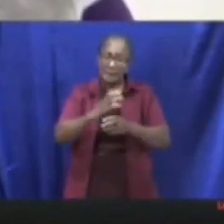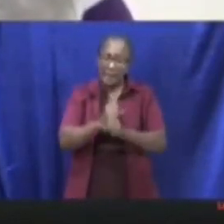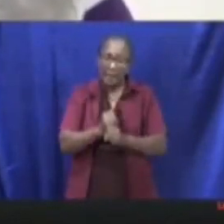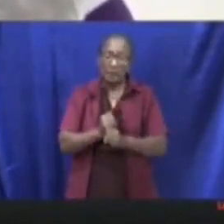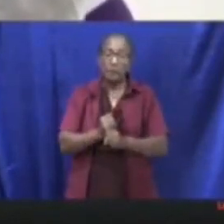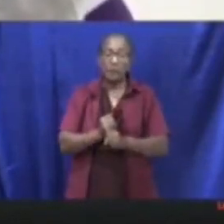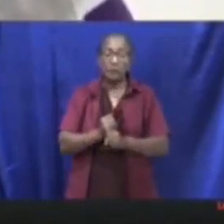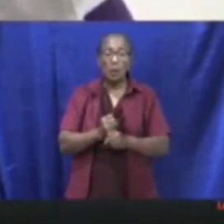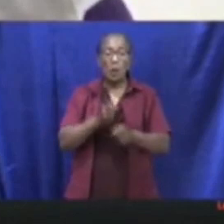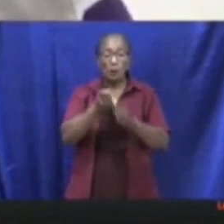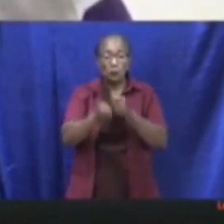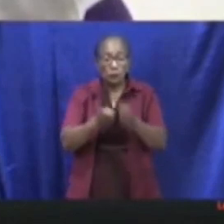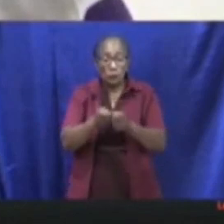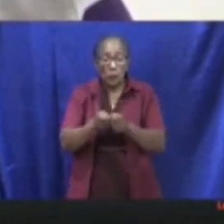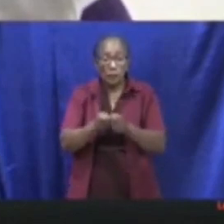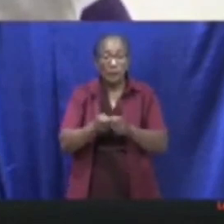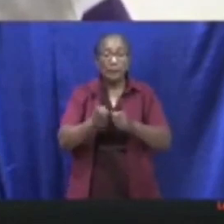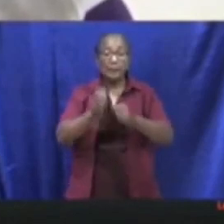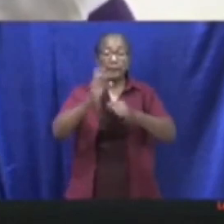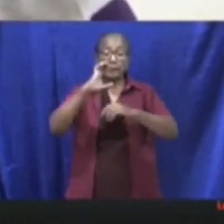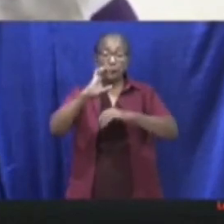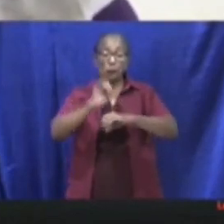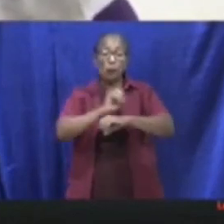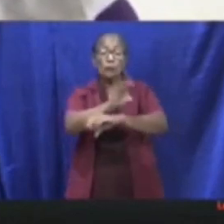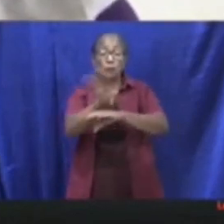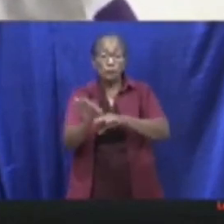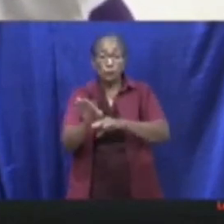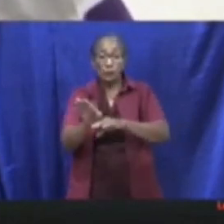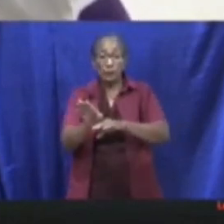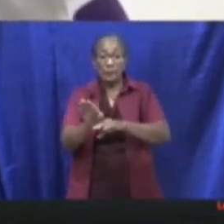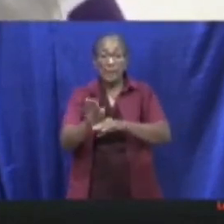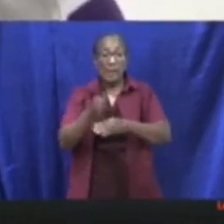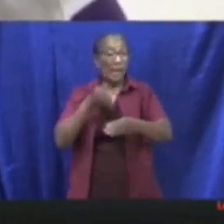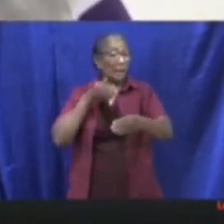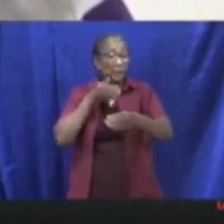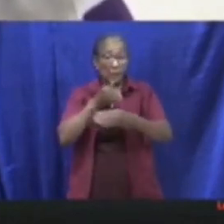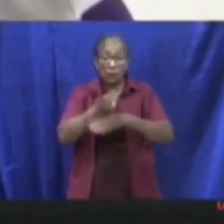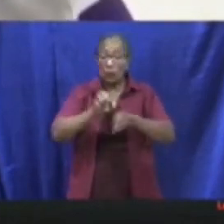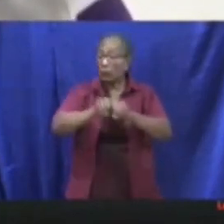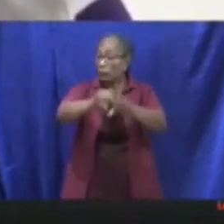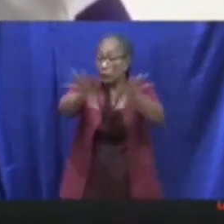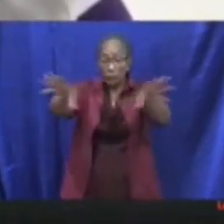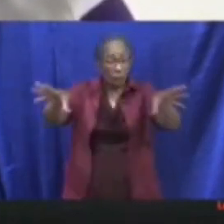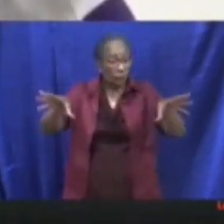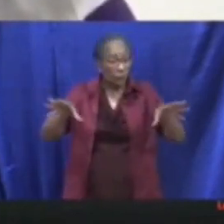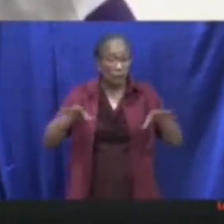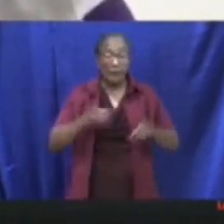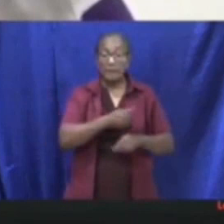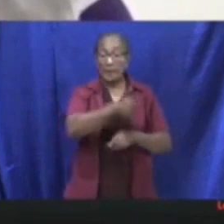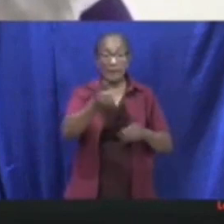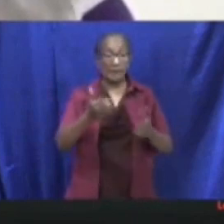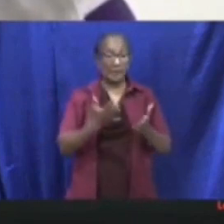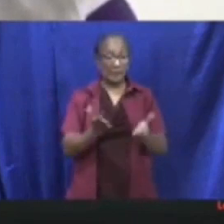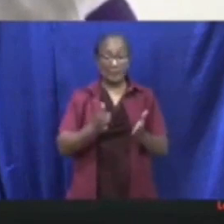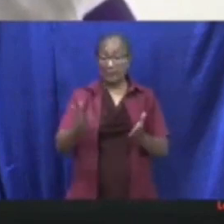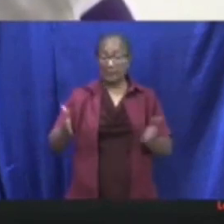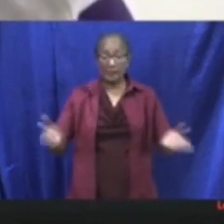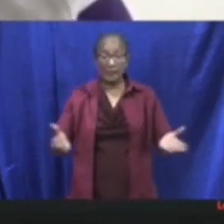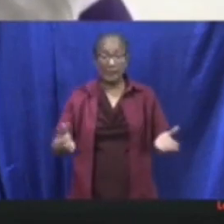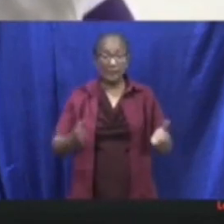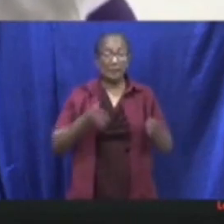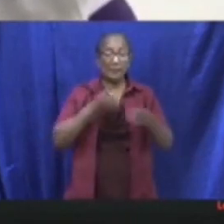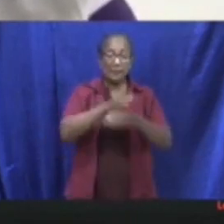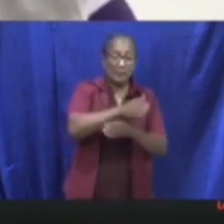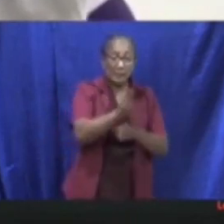voorzorak te draken dat a COVID-19 virus d'ici nu. Ogo sumar, e waai-waai, alabierki,